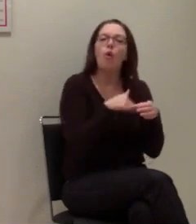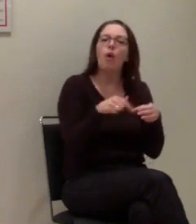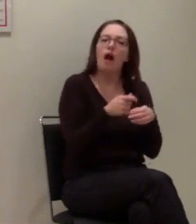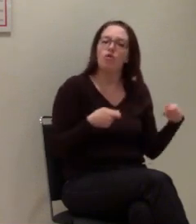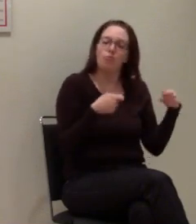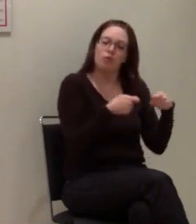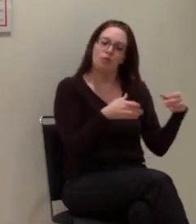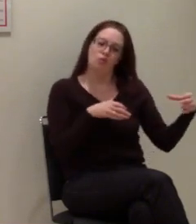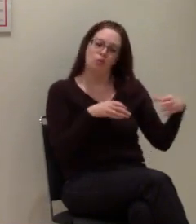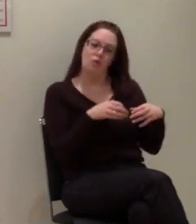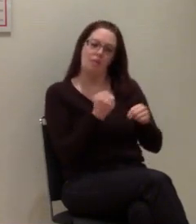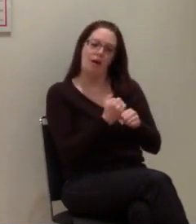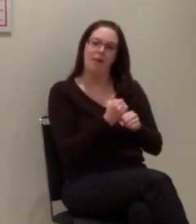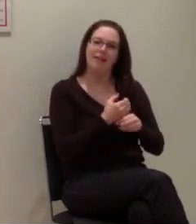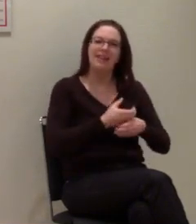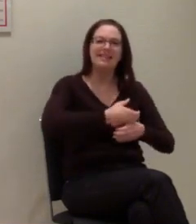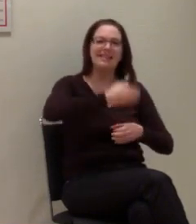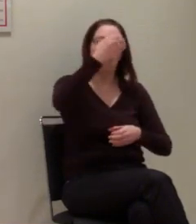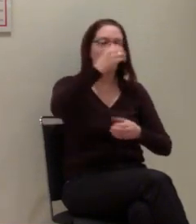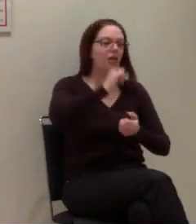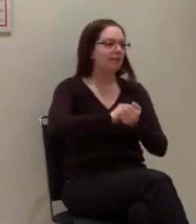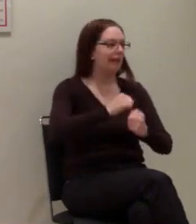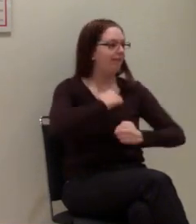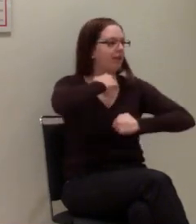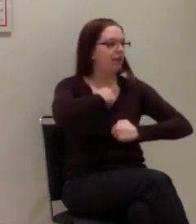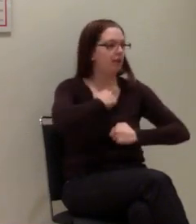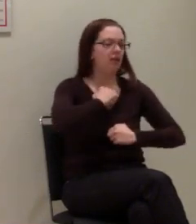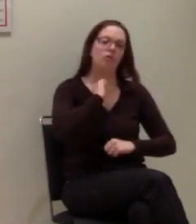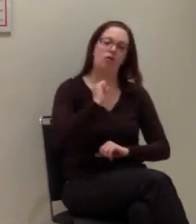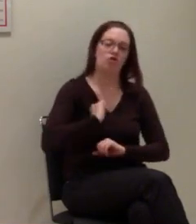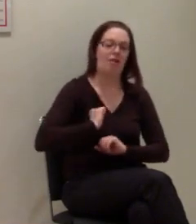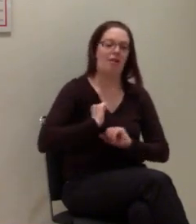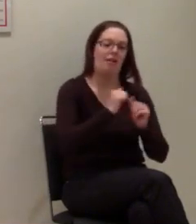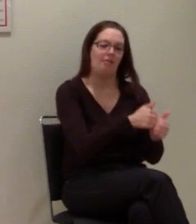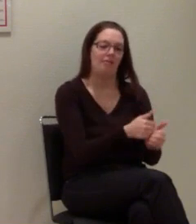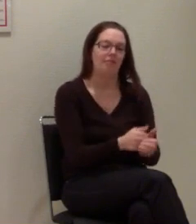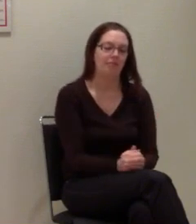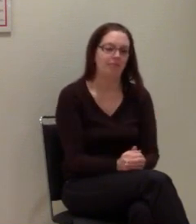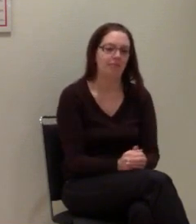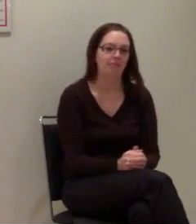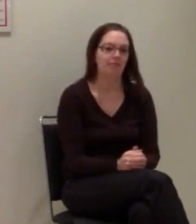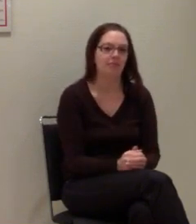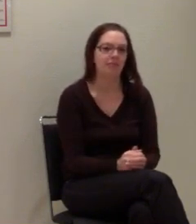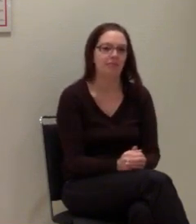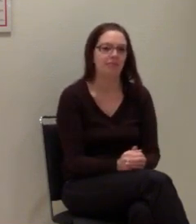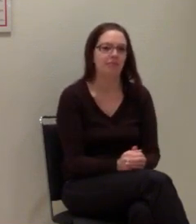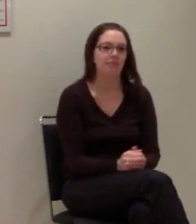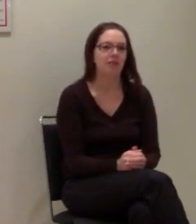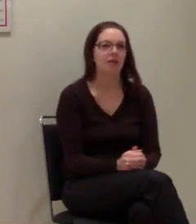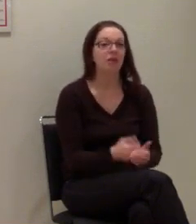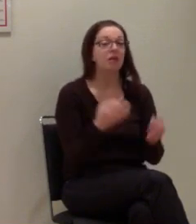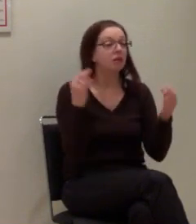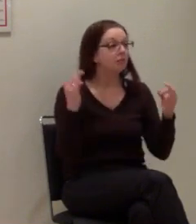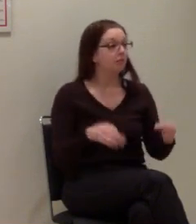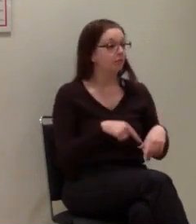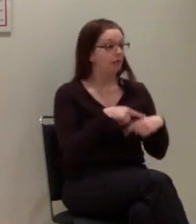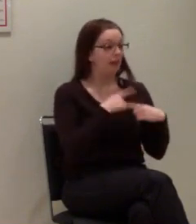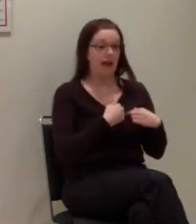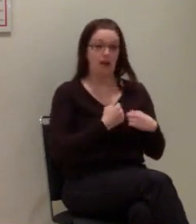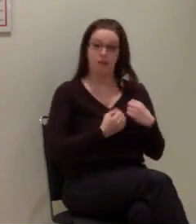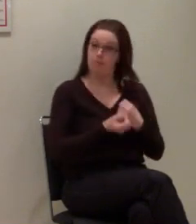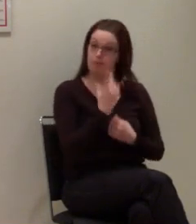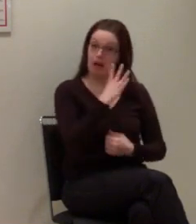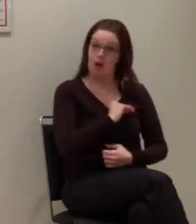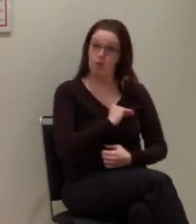sogenannte Defisäulen, damit jedermann schnell Hilfe leisten kann. Bei plötzlichen Herzversagen kommt es